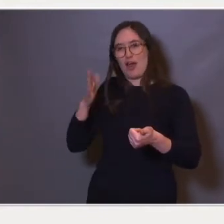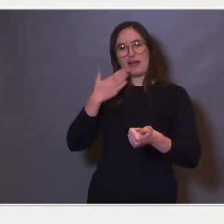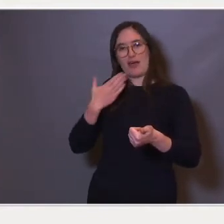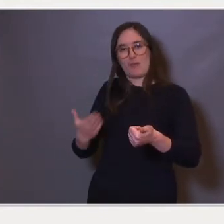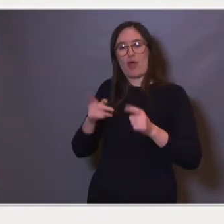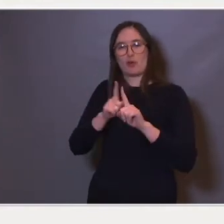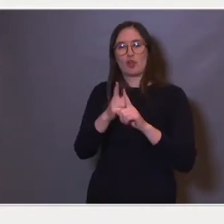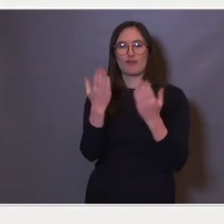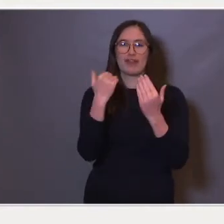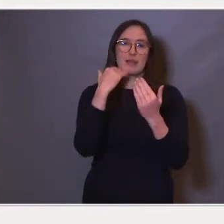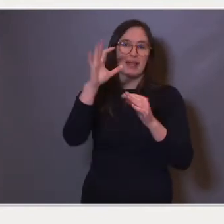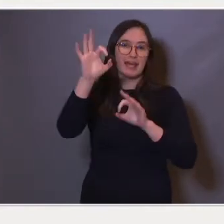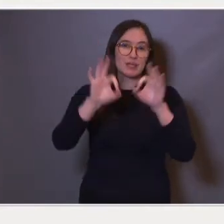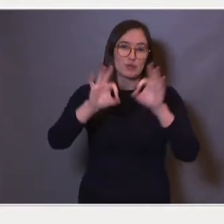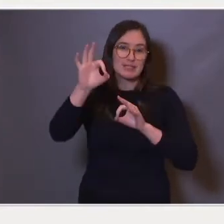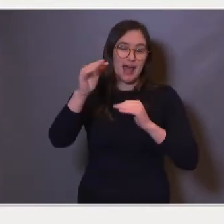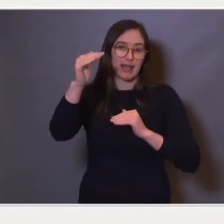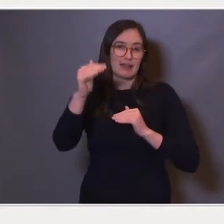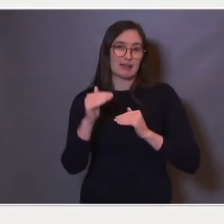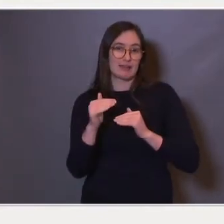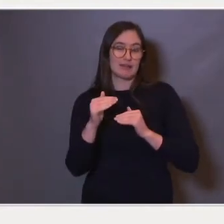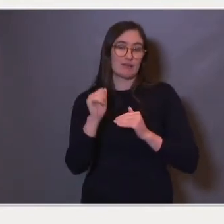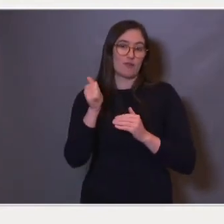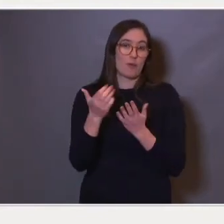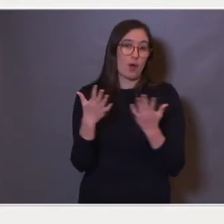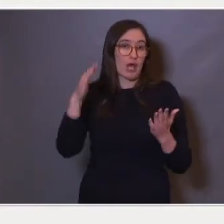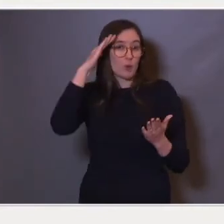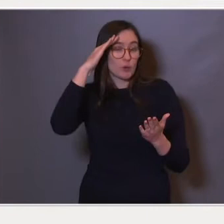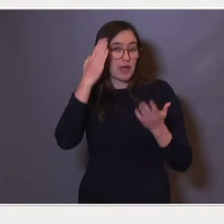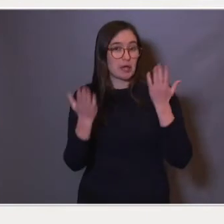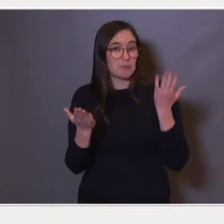så da justerer man forventningene ned for en god del gutter.